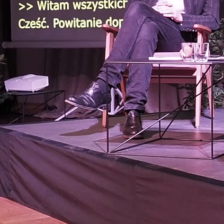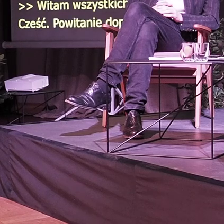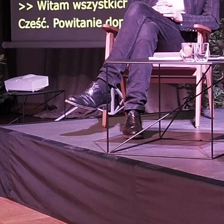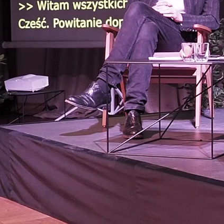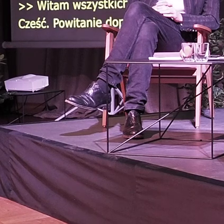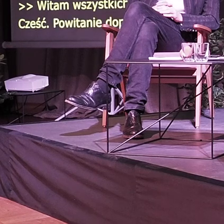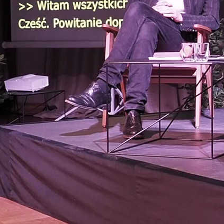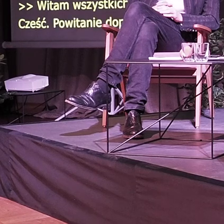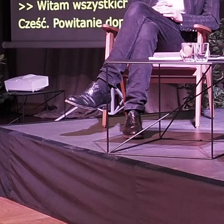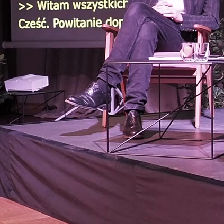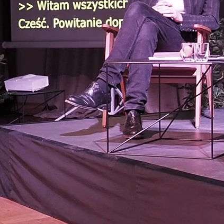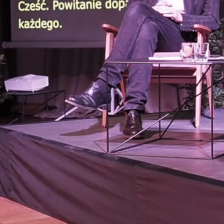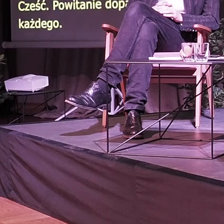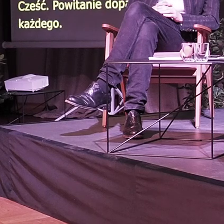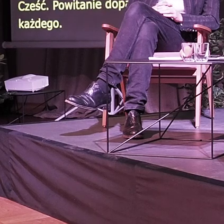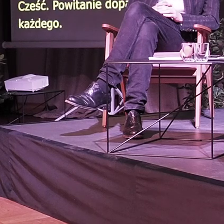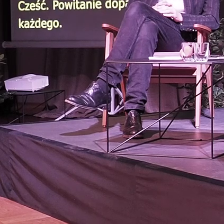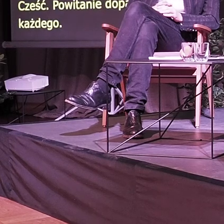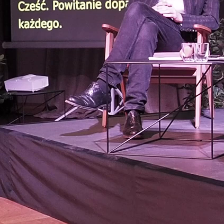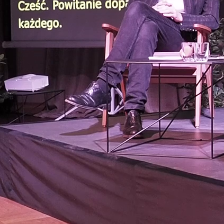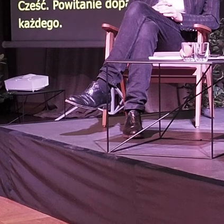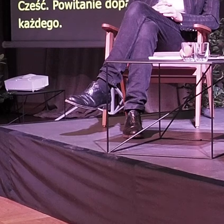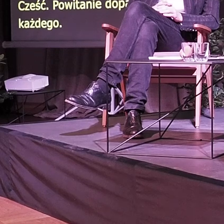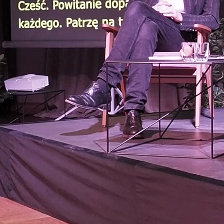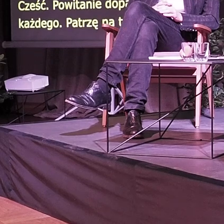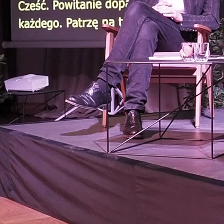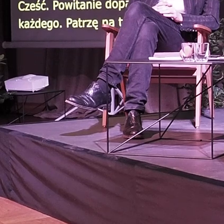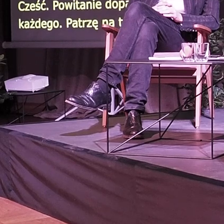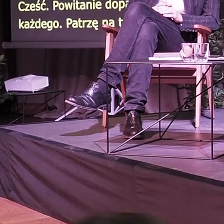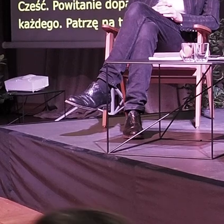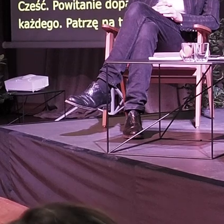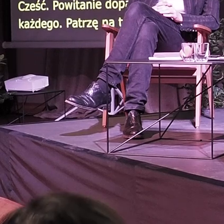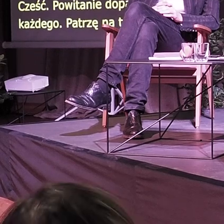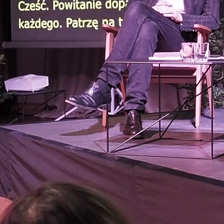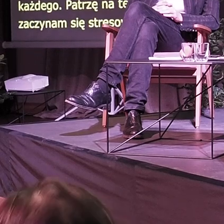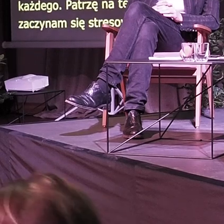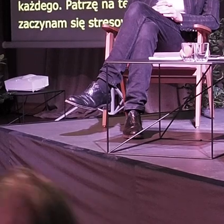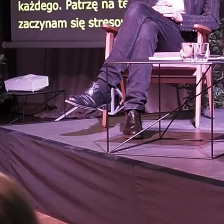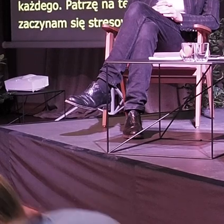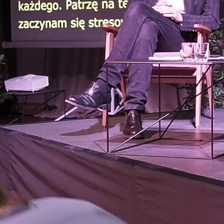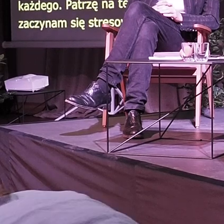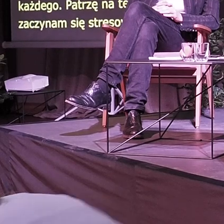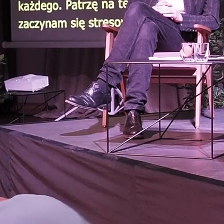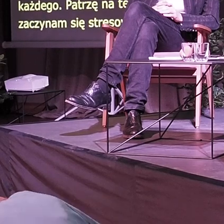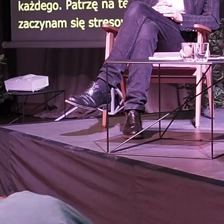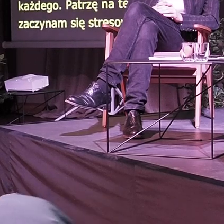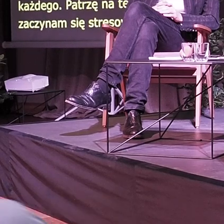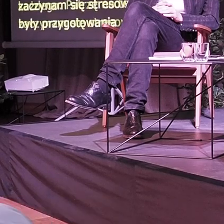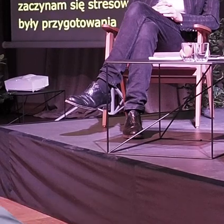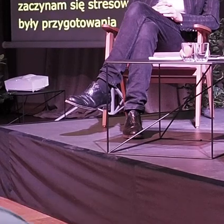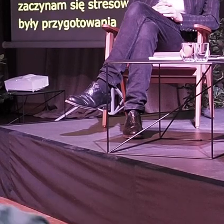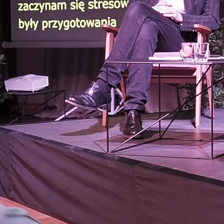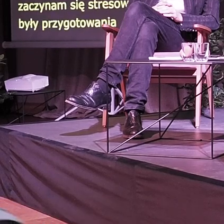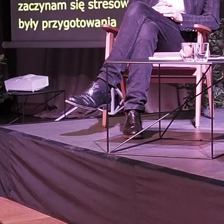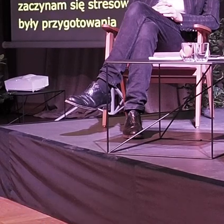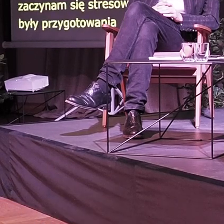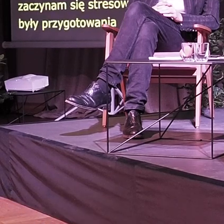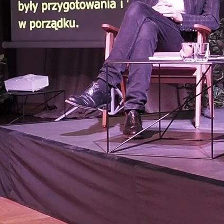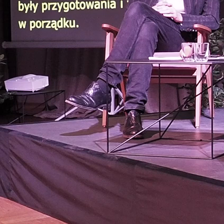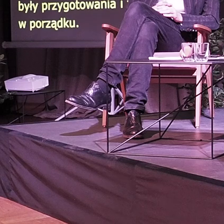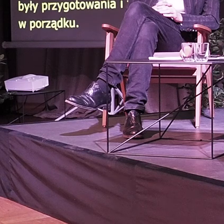Naprawdę jestem zadowolony, że tutaj udało nam się zebrać i że możemy poświęcić ten wieczór właśnie na dyskusję na temat tej książki.